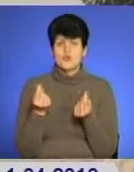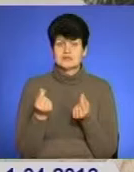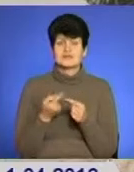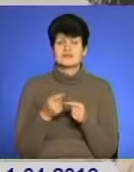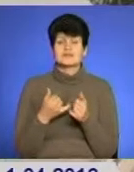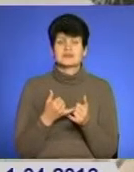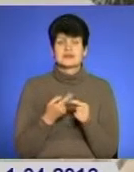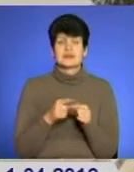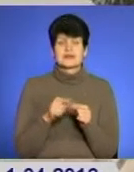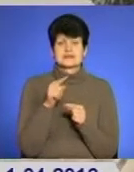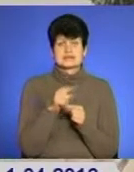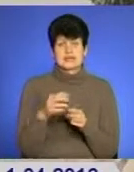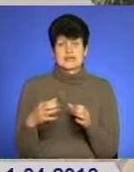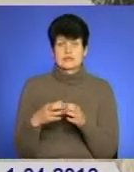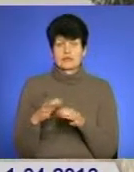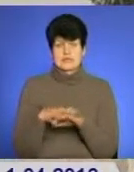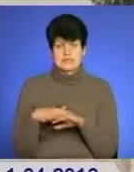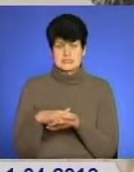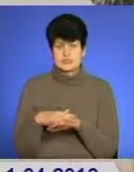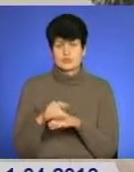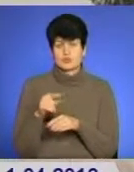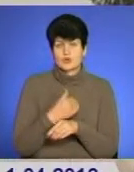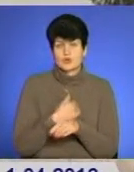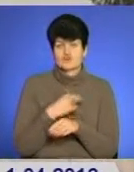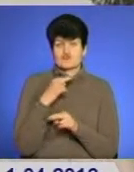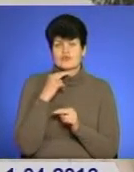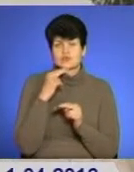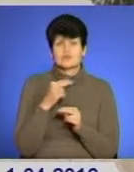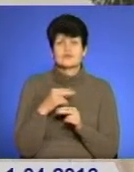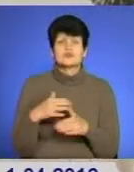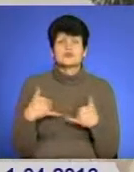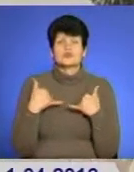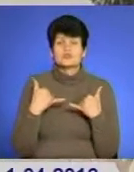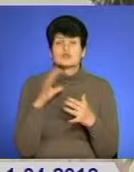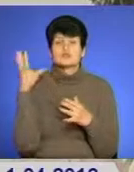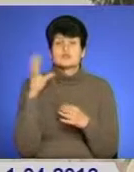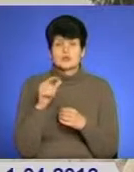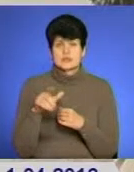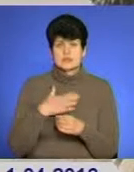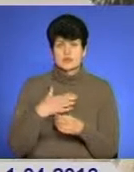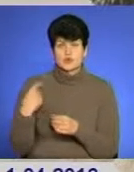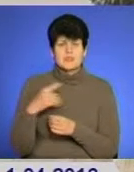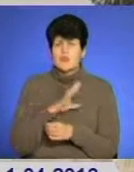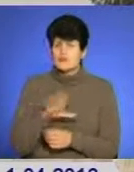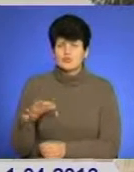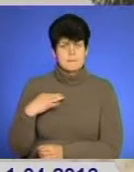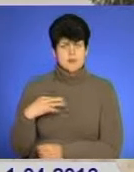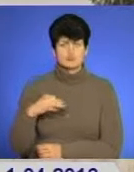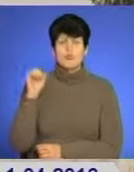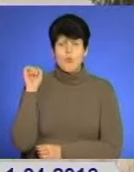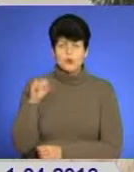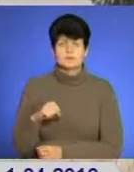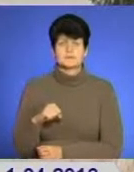для цих категорій населення. І тому я хочу звернутися до всіх жителів нашої області, щоб не були байдужими, щоб могли